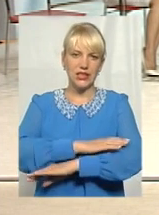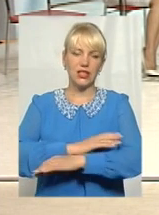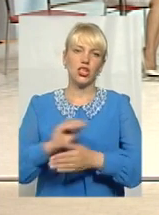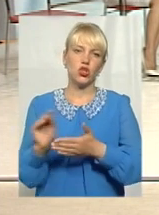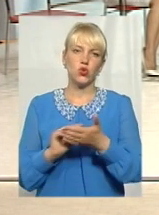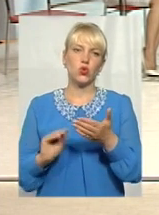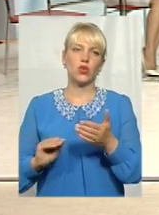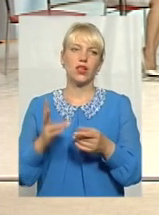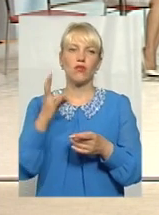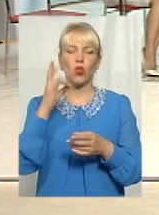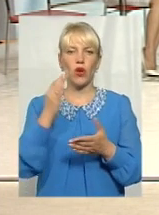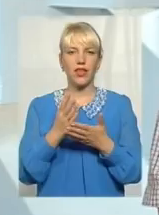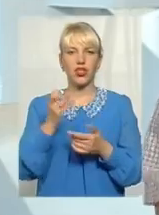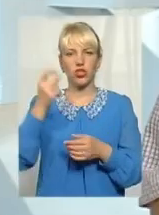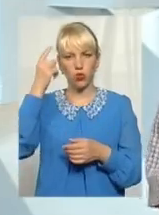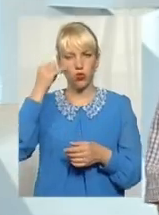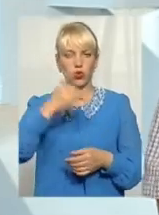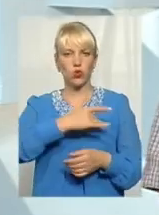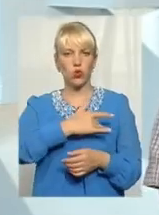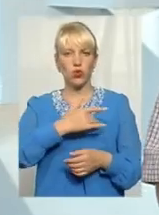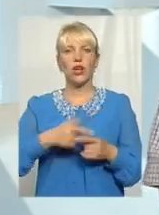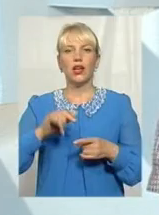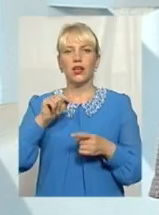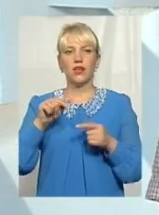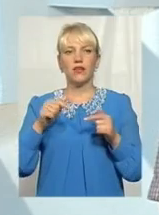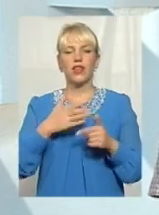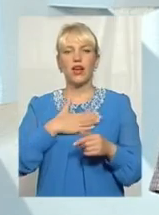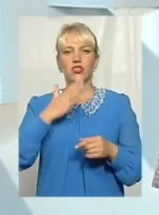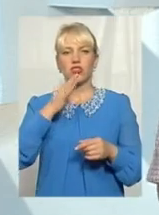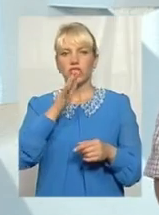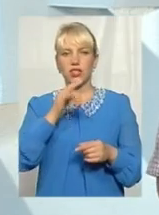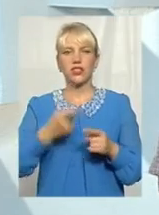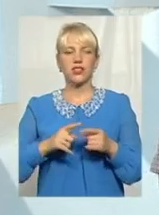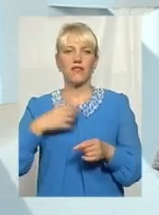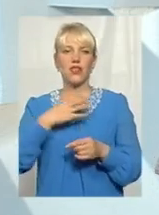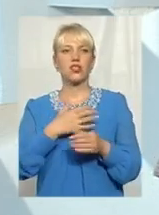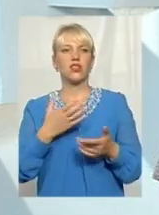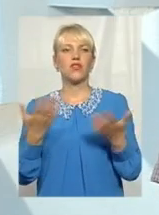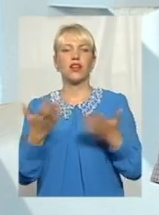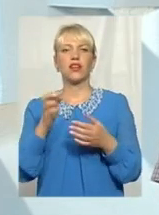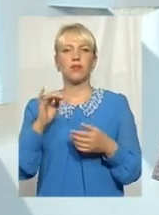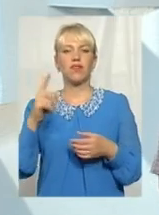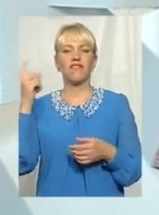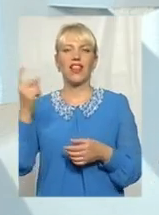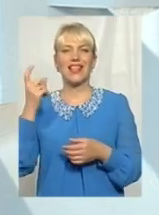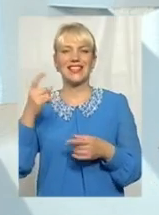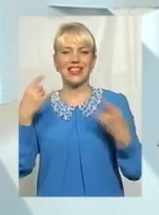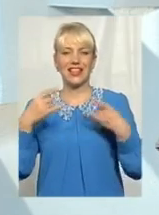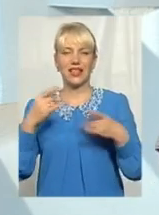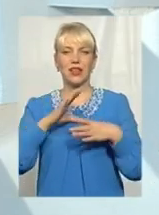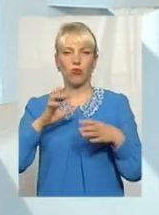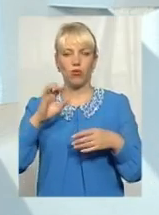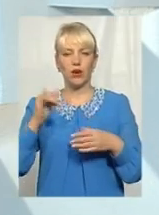є ще тут і тут. Власне кажучи, в наш час це надзвичайно важливо. І який би власник не був телеканалу, чи